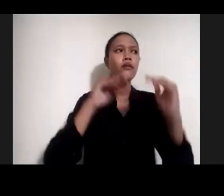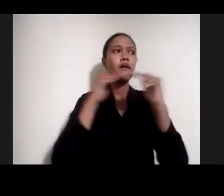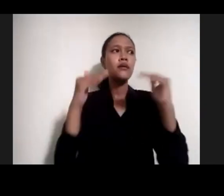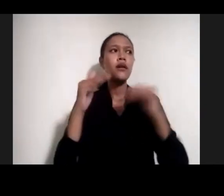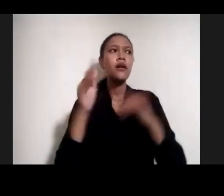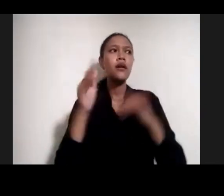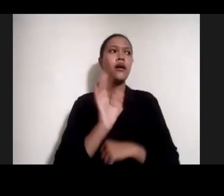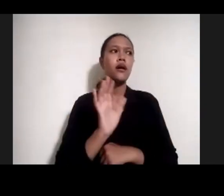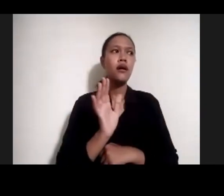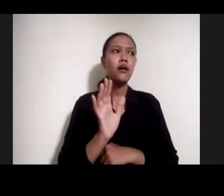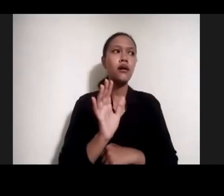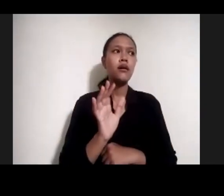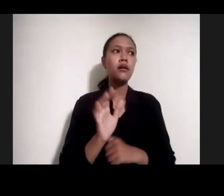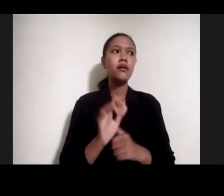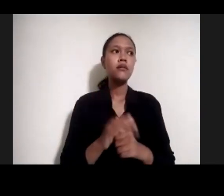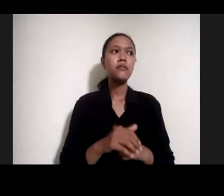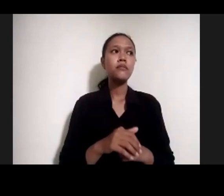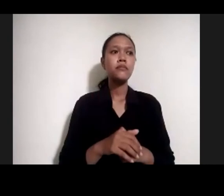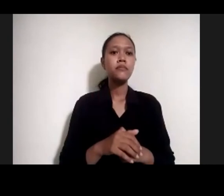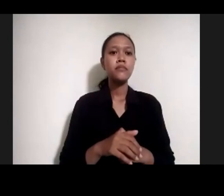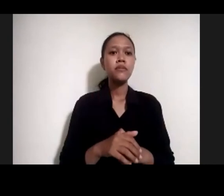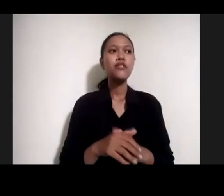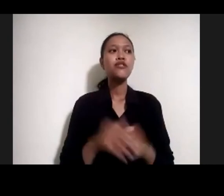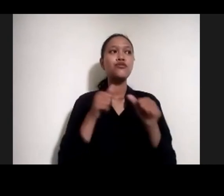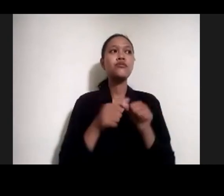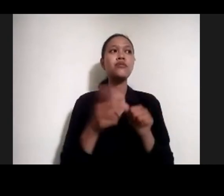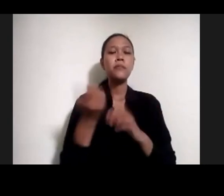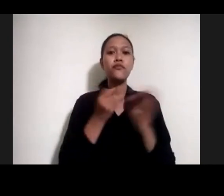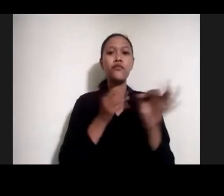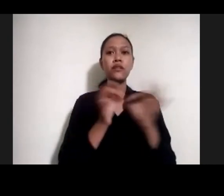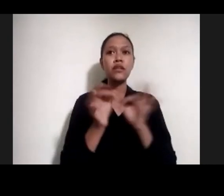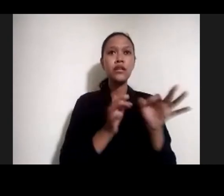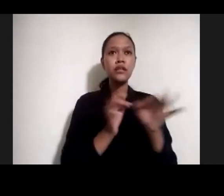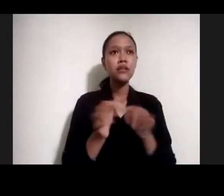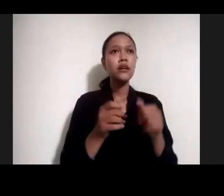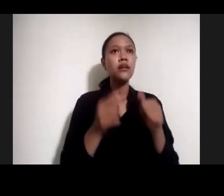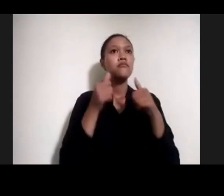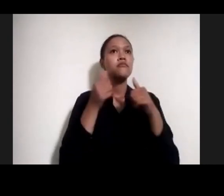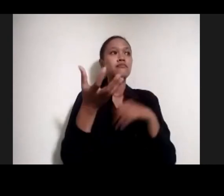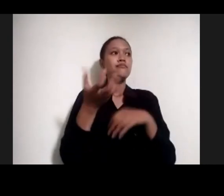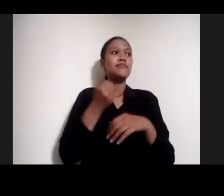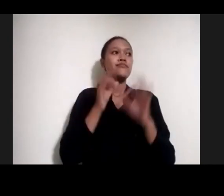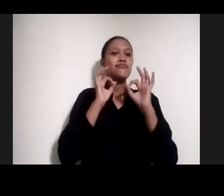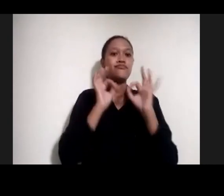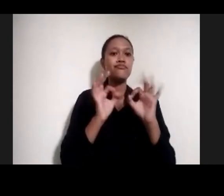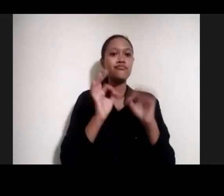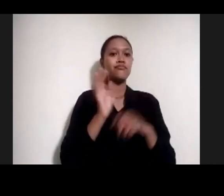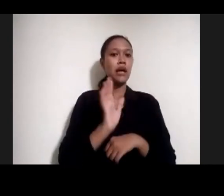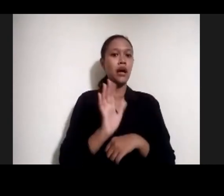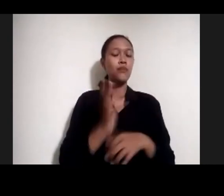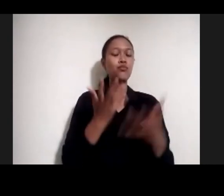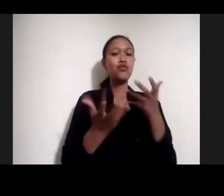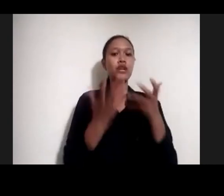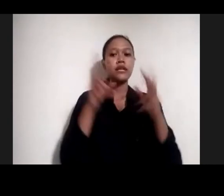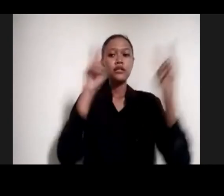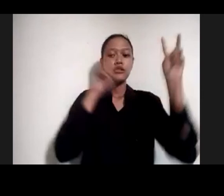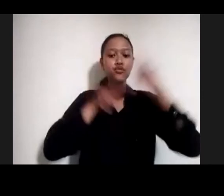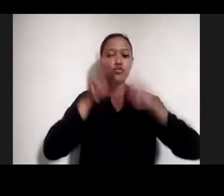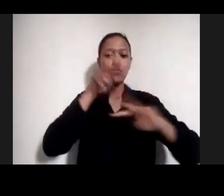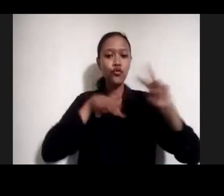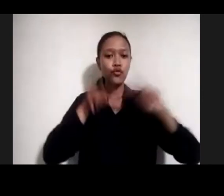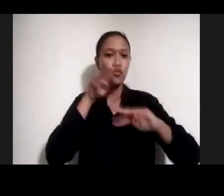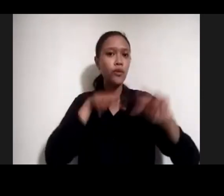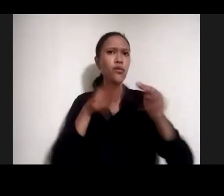fasilitas yang memadai begitu. Survei itu mungkin cuma 30 orang yang